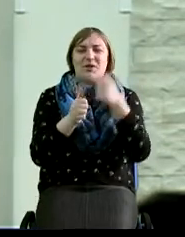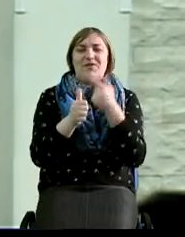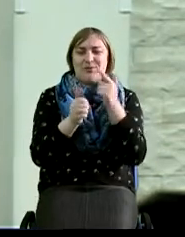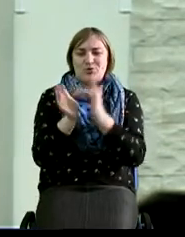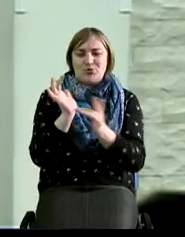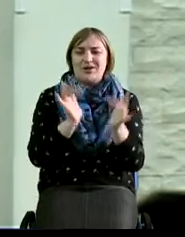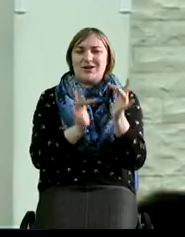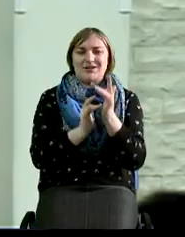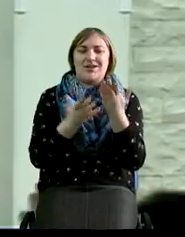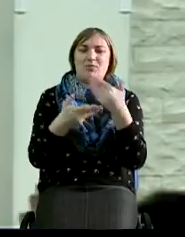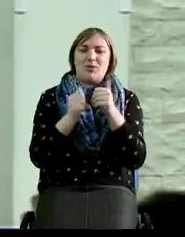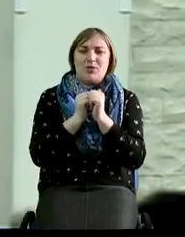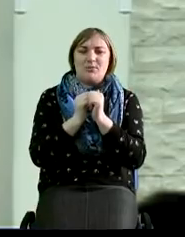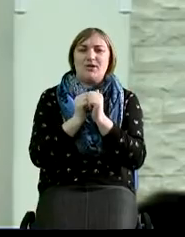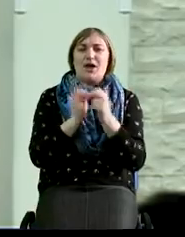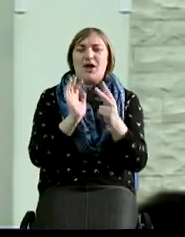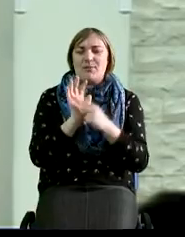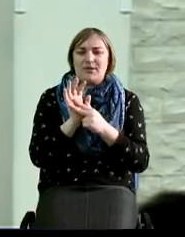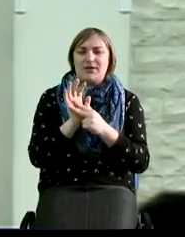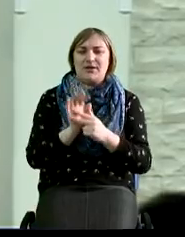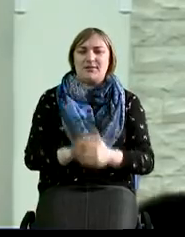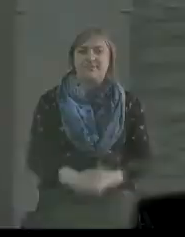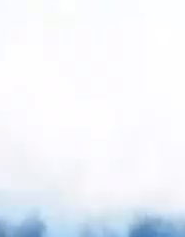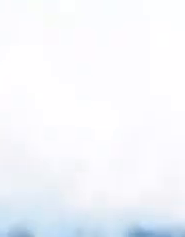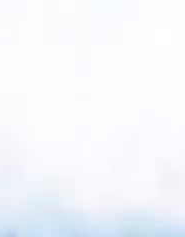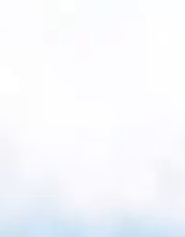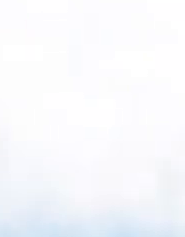имя Иисуса Христа мы молимся. Аминь.